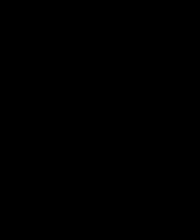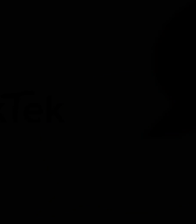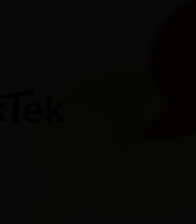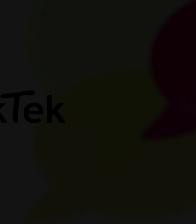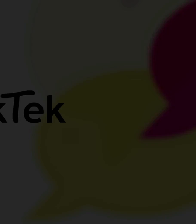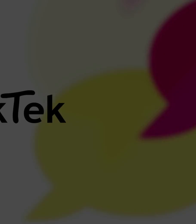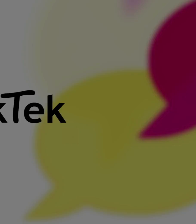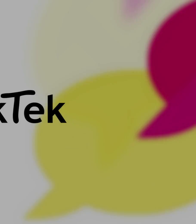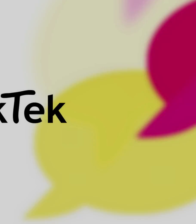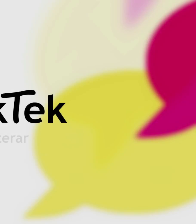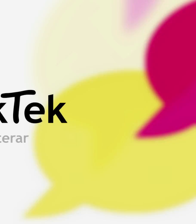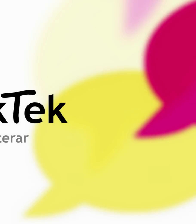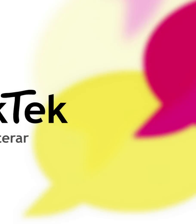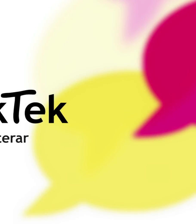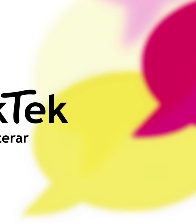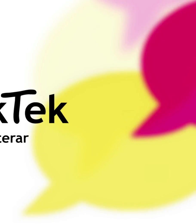Musik